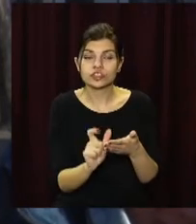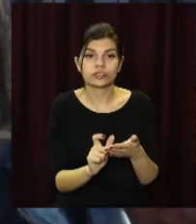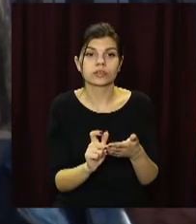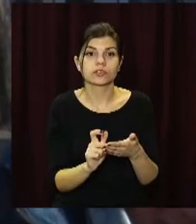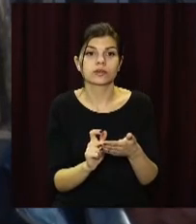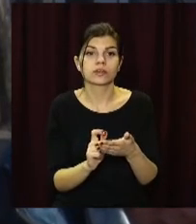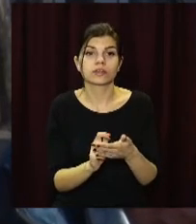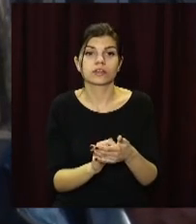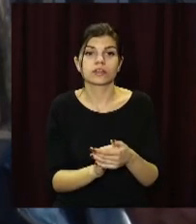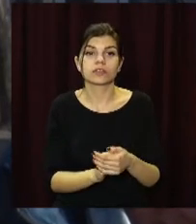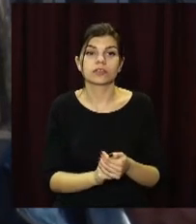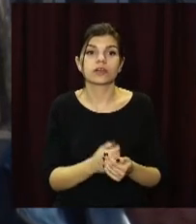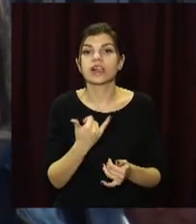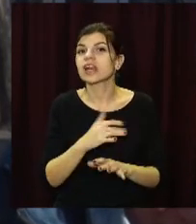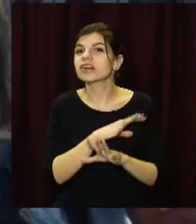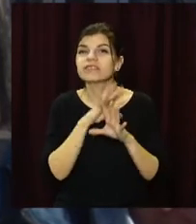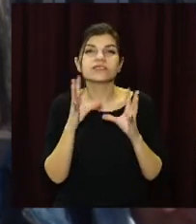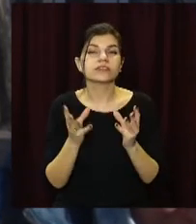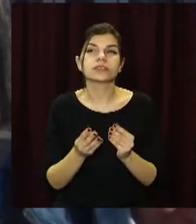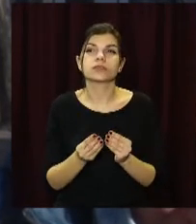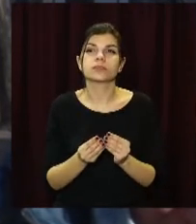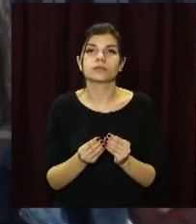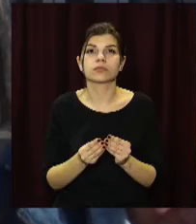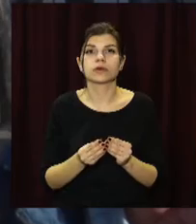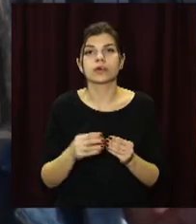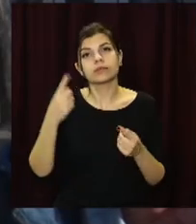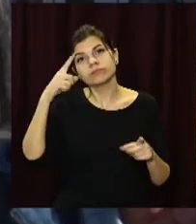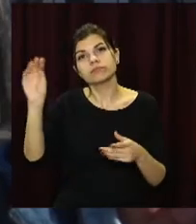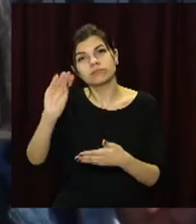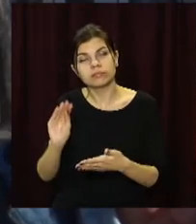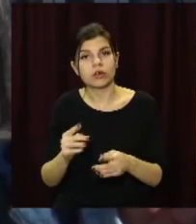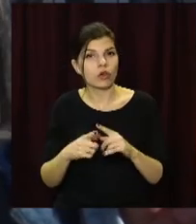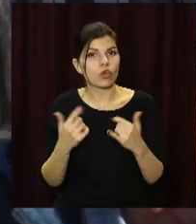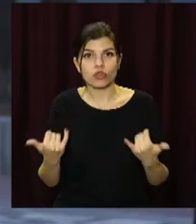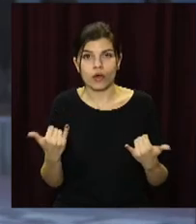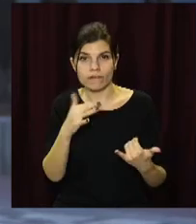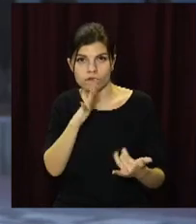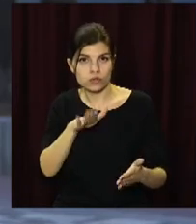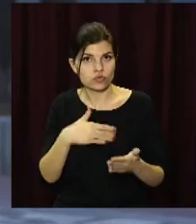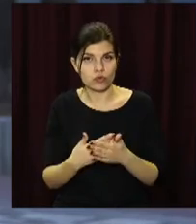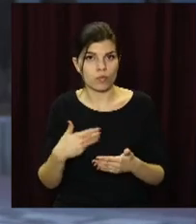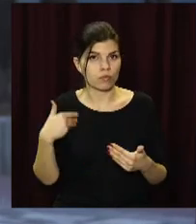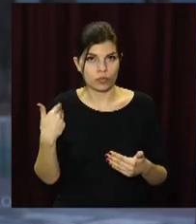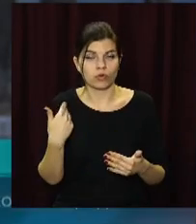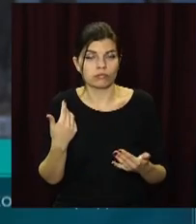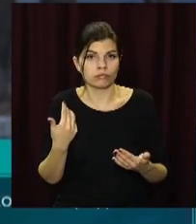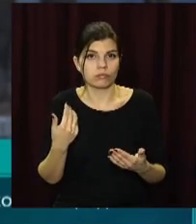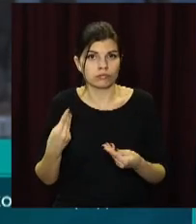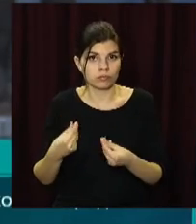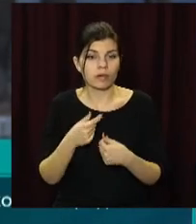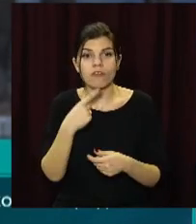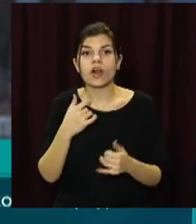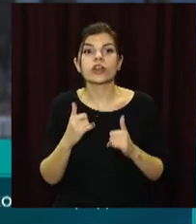всі ті твори, вони актуальні і на сьогодення. Це є наш